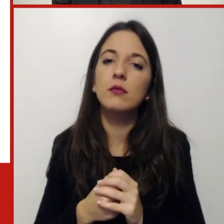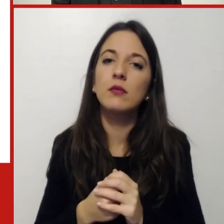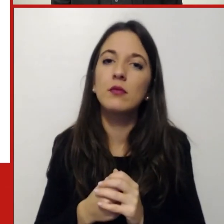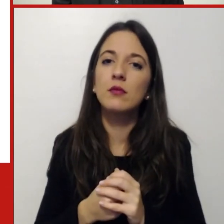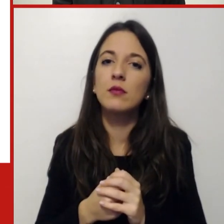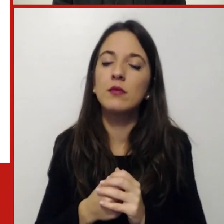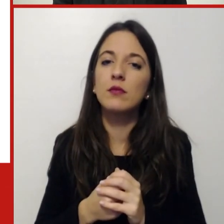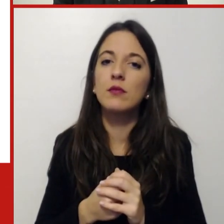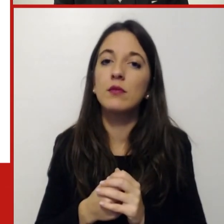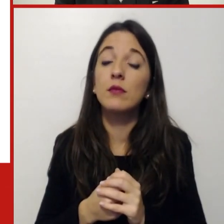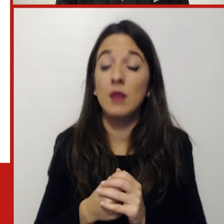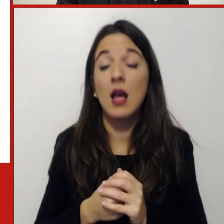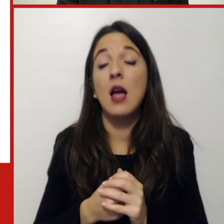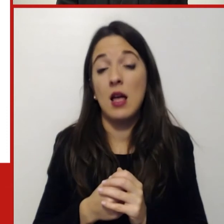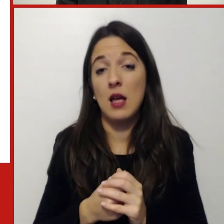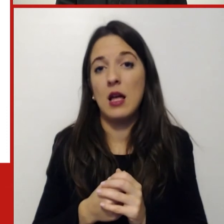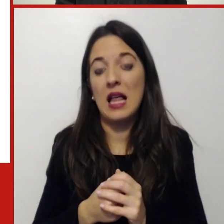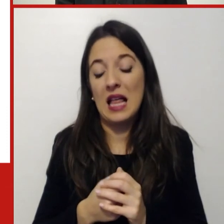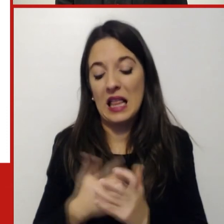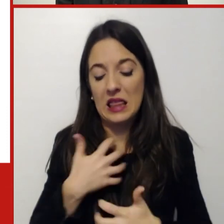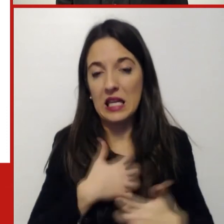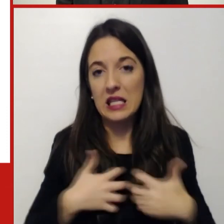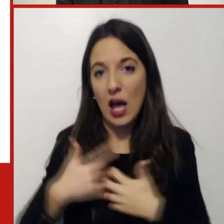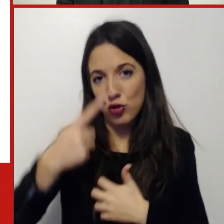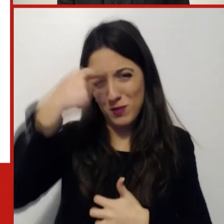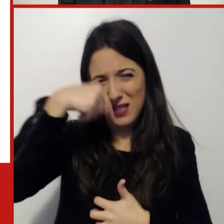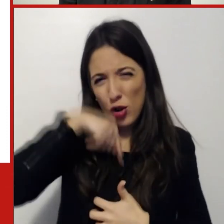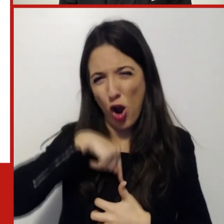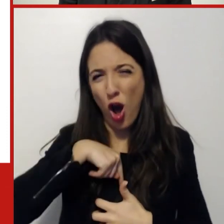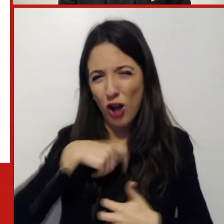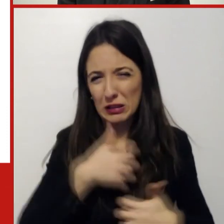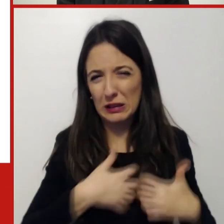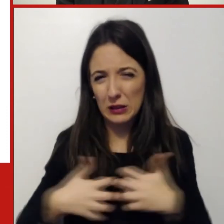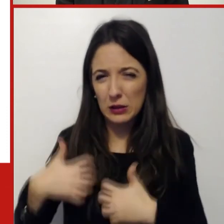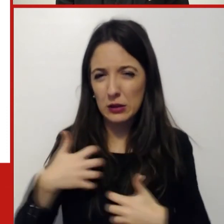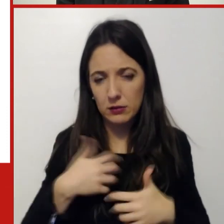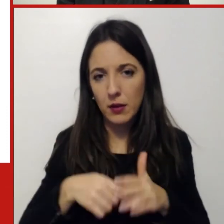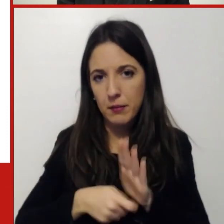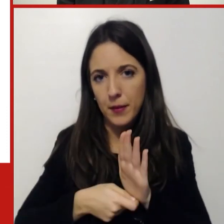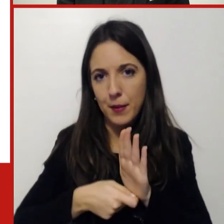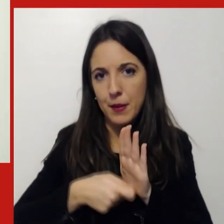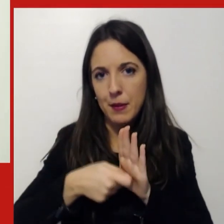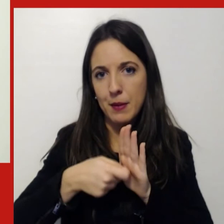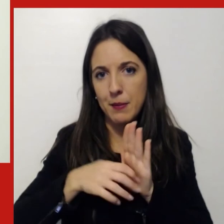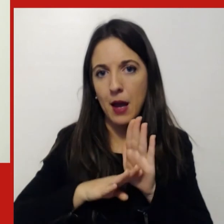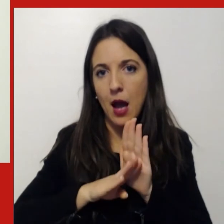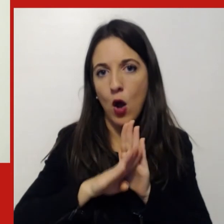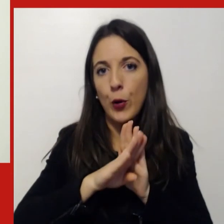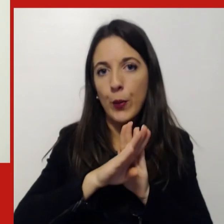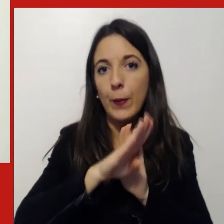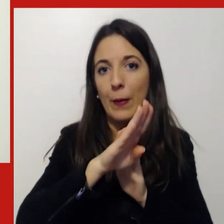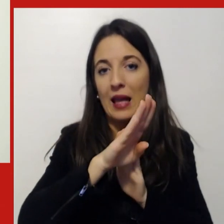disagio psicologico si è registrato direi quasi